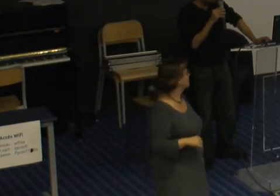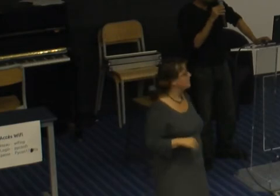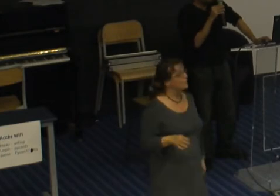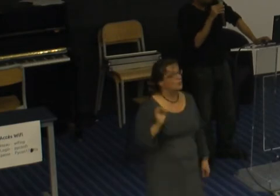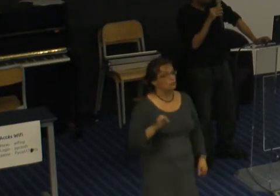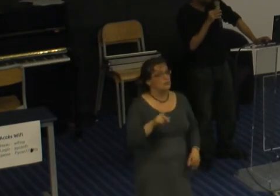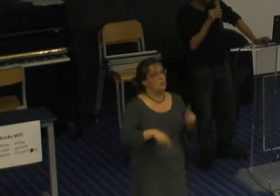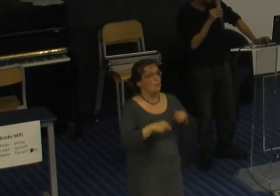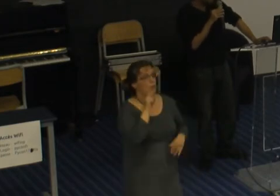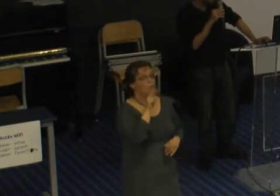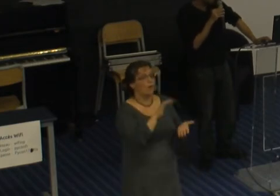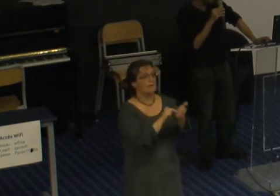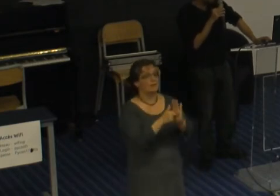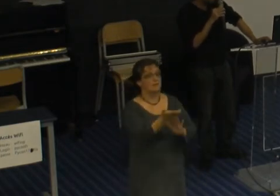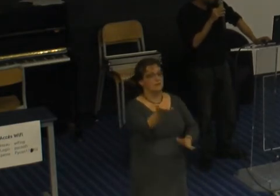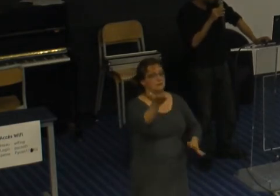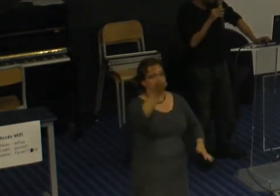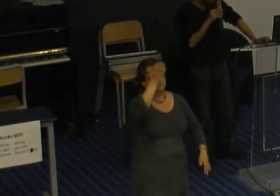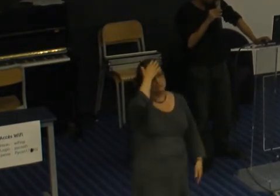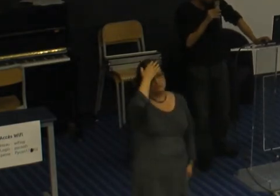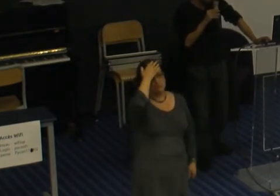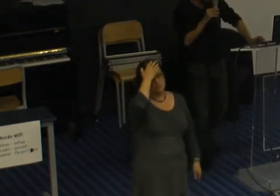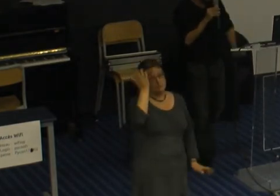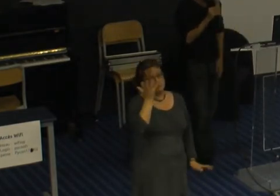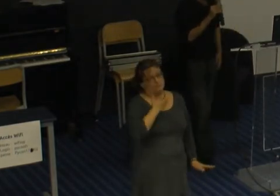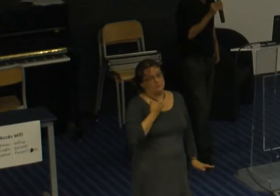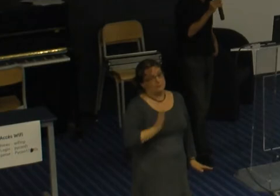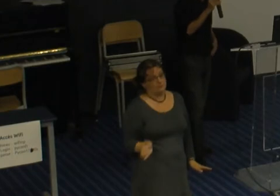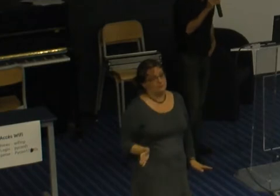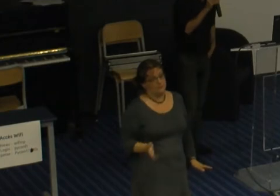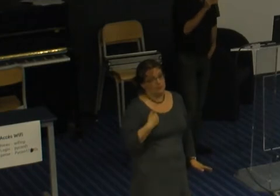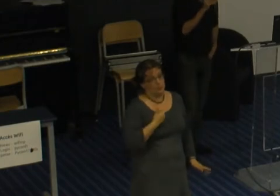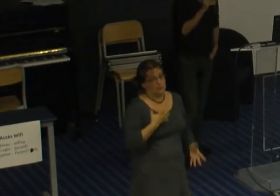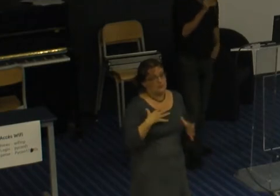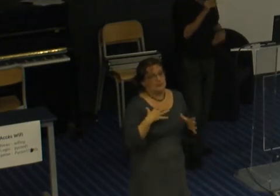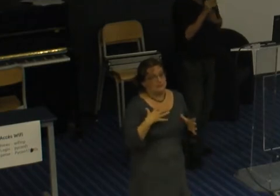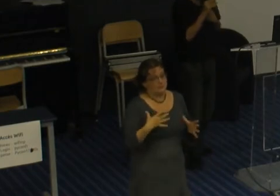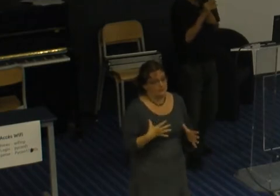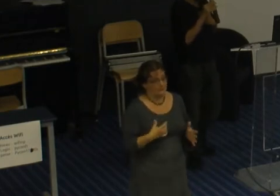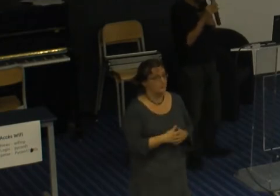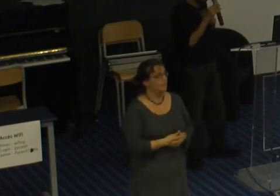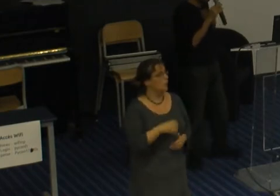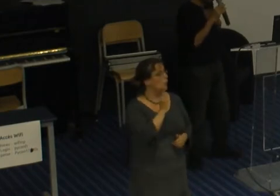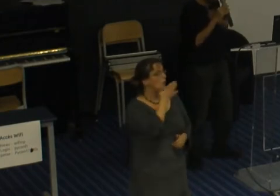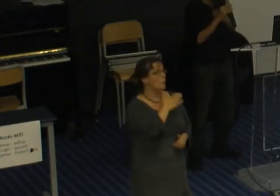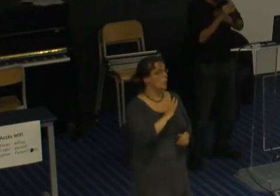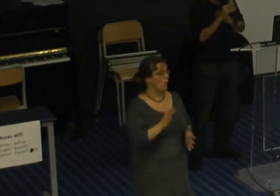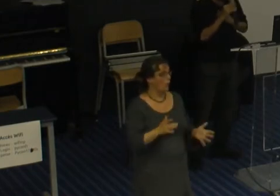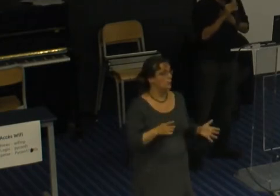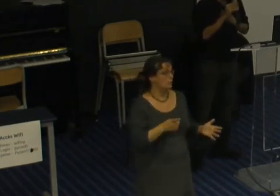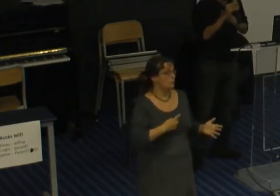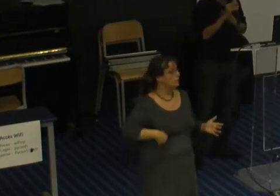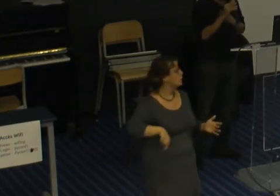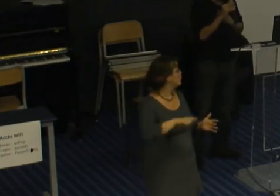désespère un peu je sais pas si c'est votre cas mais voilà donc que faire concrètement déjà commencer par se dire soi même on a tous un biais